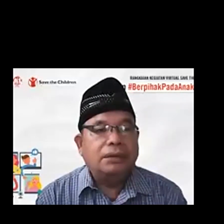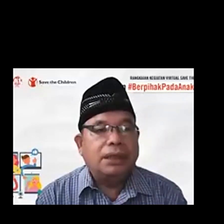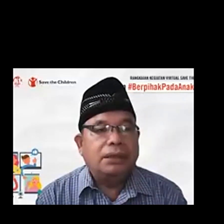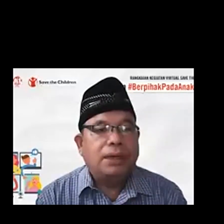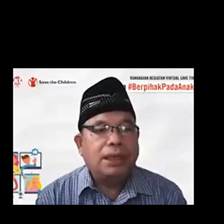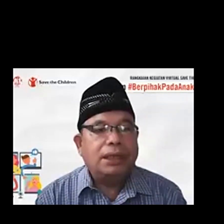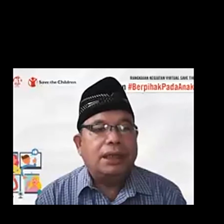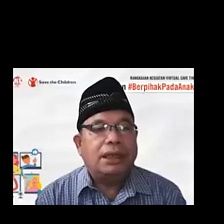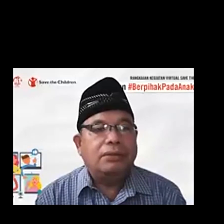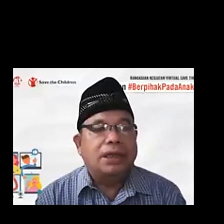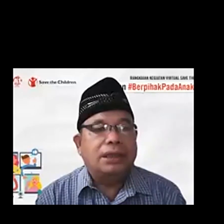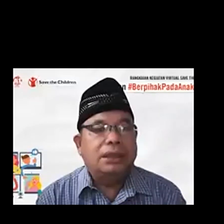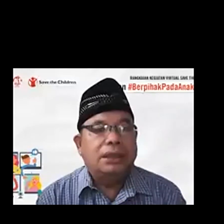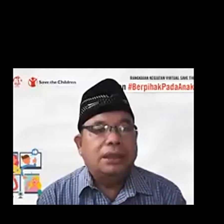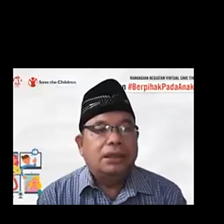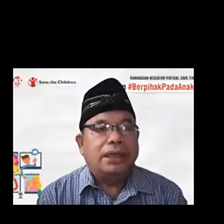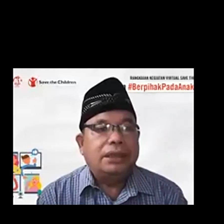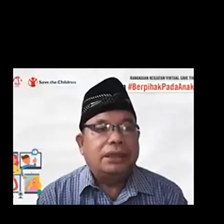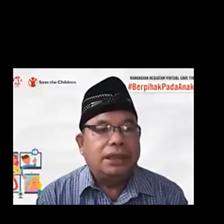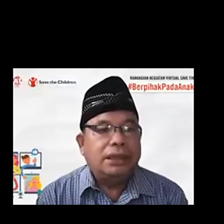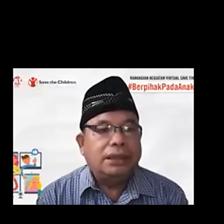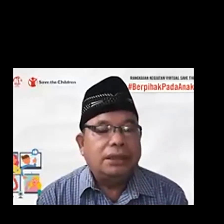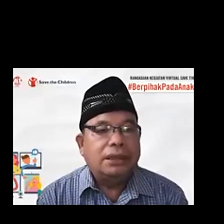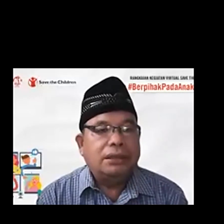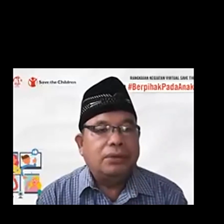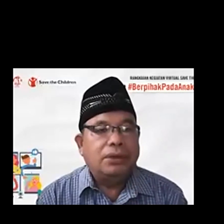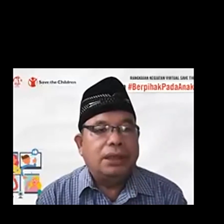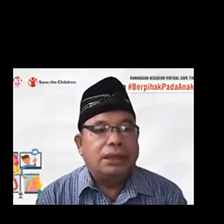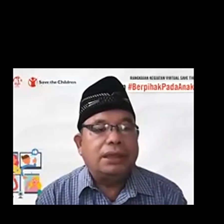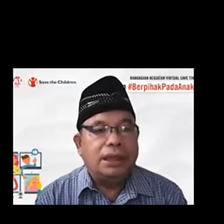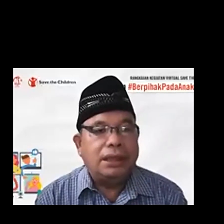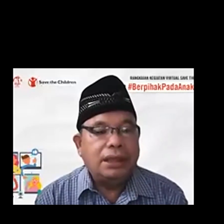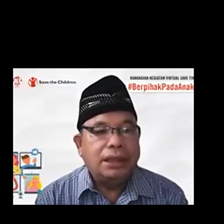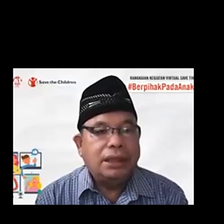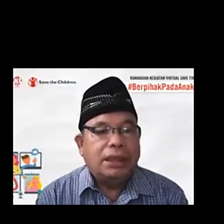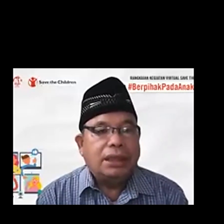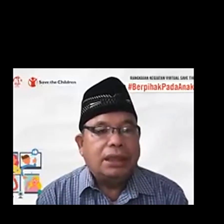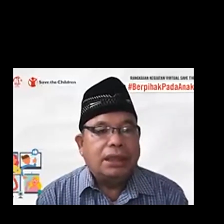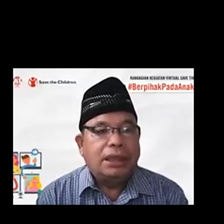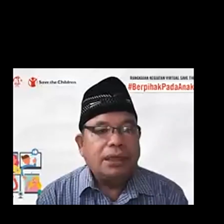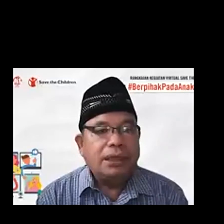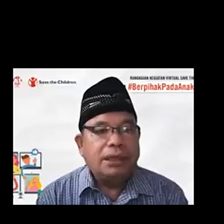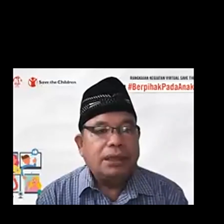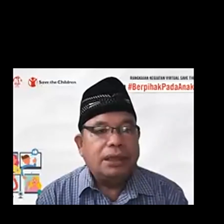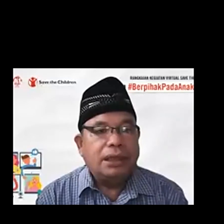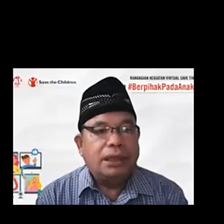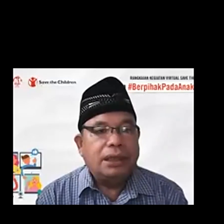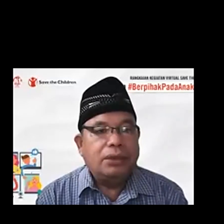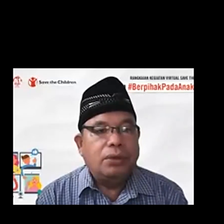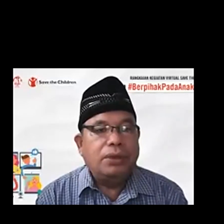kita lakukan tracing, kemudian testing, ini memang